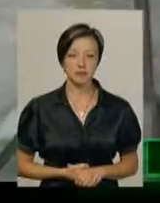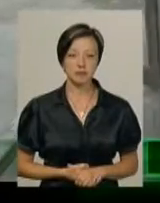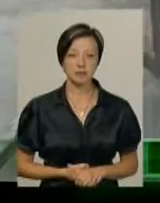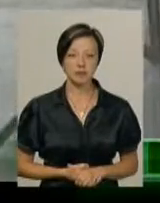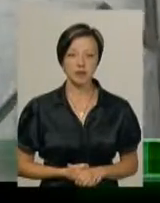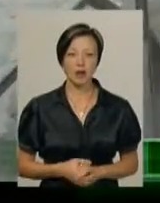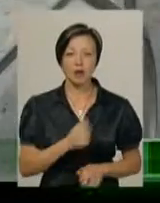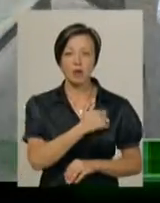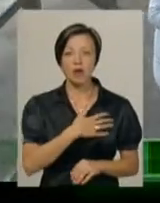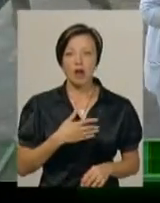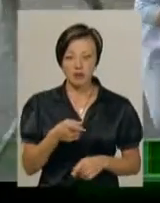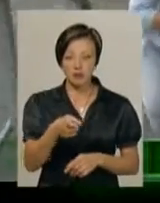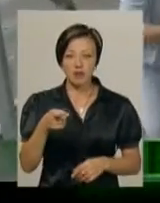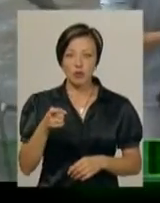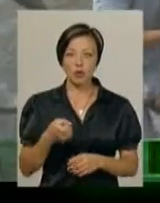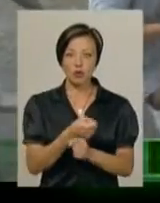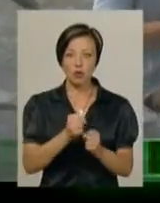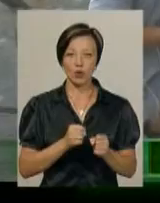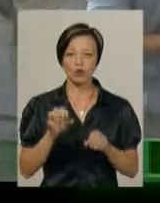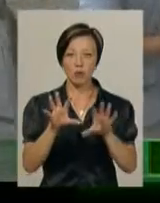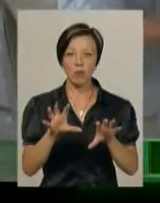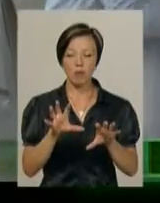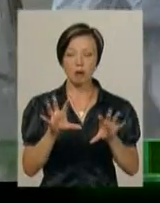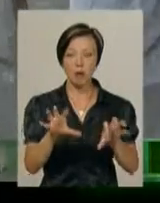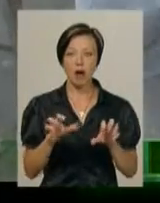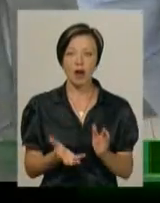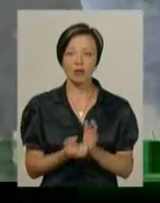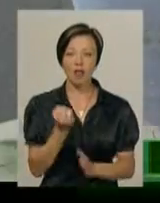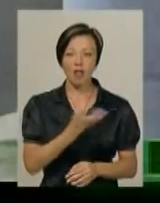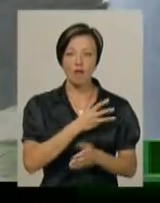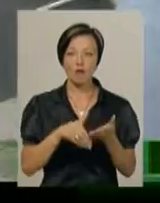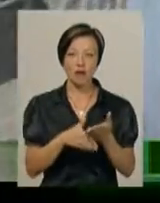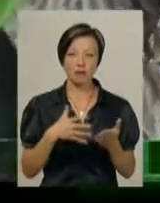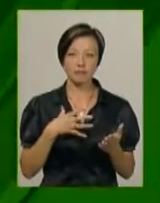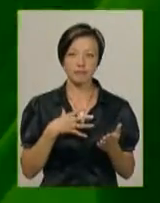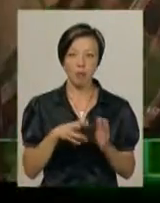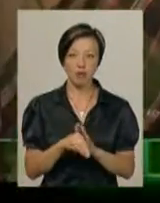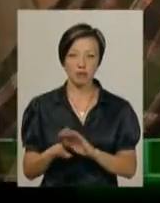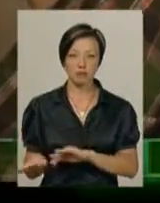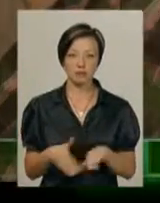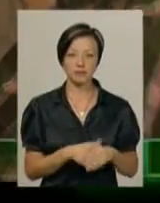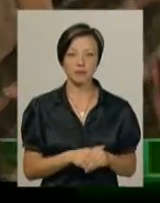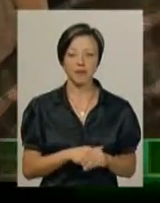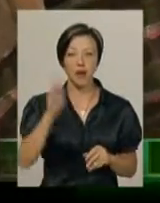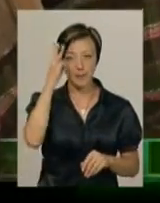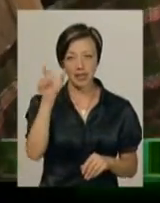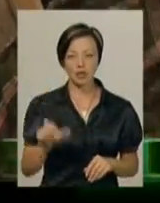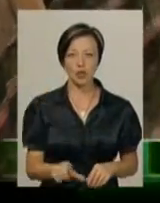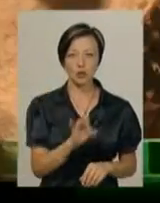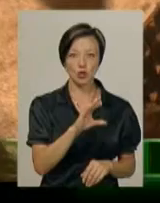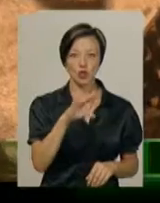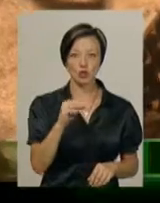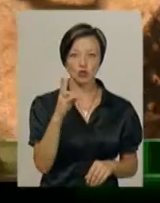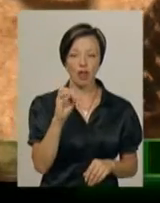Поранена з пневматичною зброє собака, яку рятували волонтери обласного центру, померла. Хмельничанин Руслан